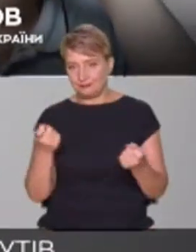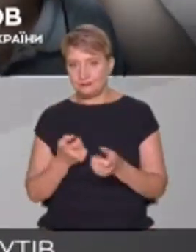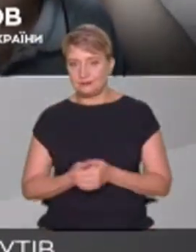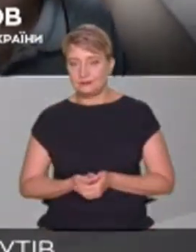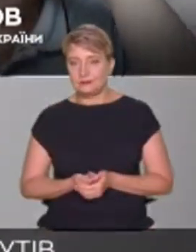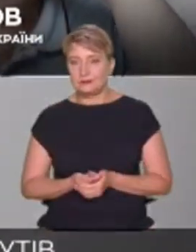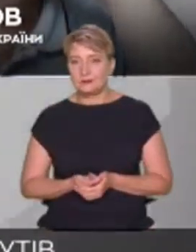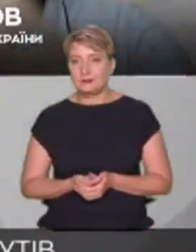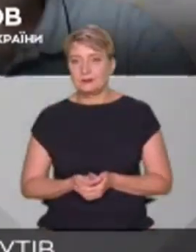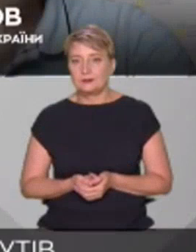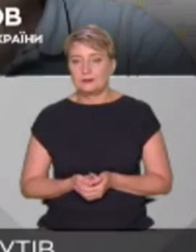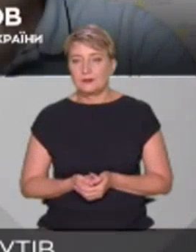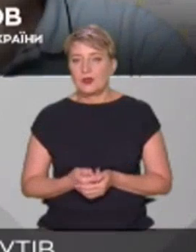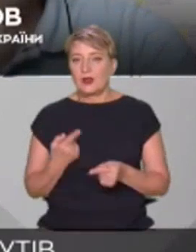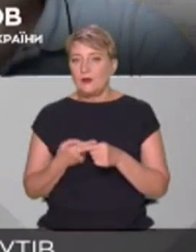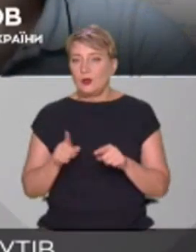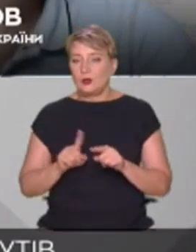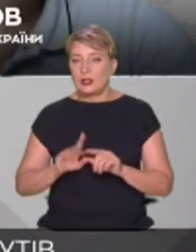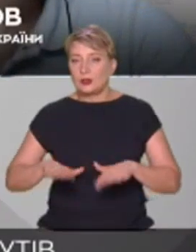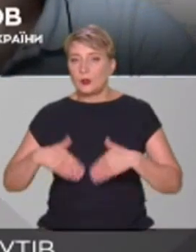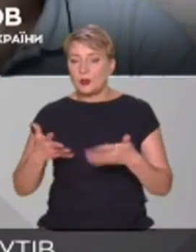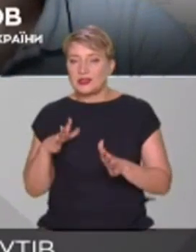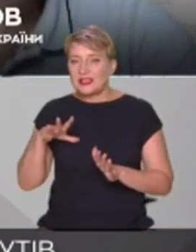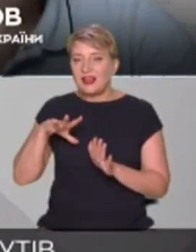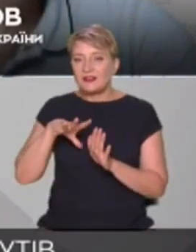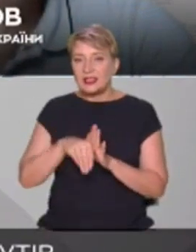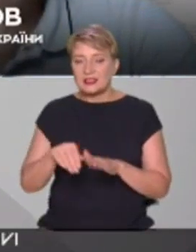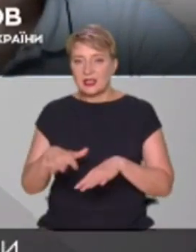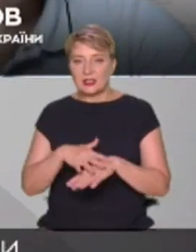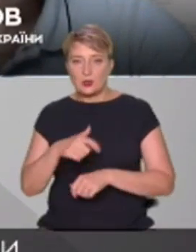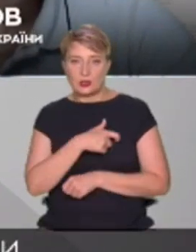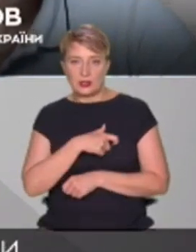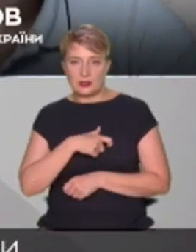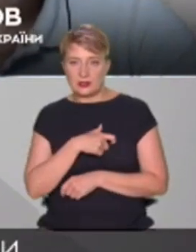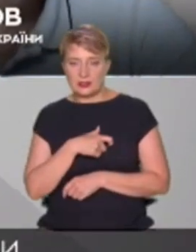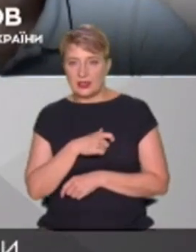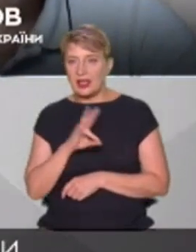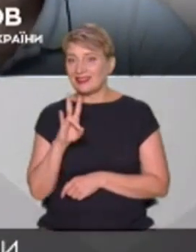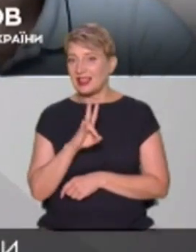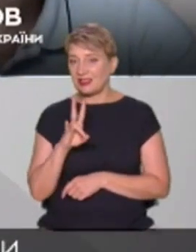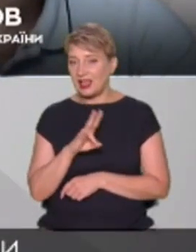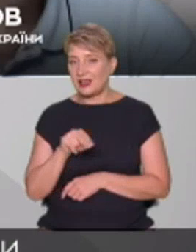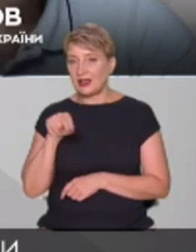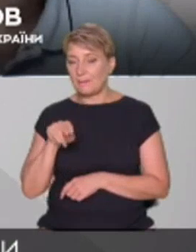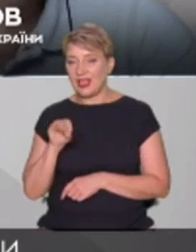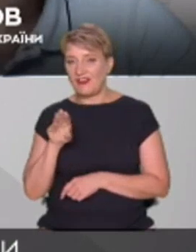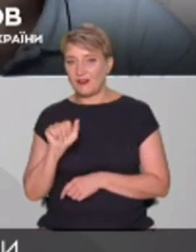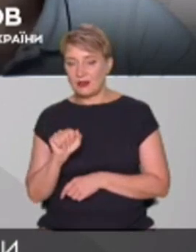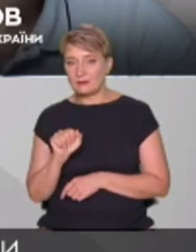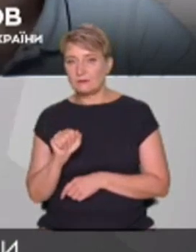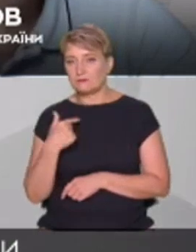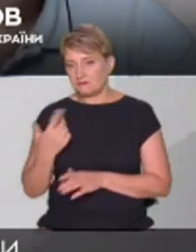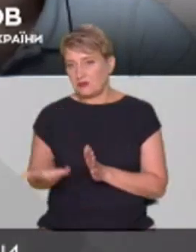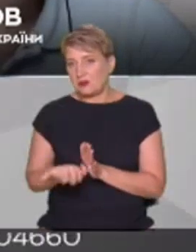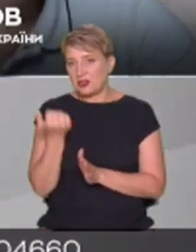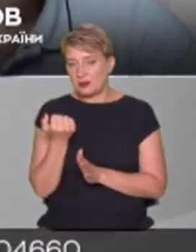цю пропозицію внесла народна депутатка Наталія Піпа, і я, до речі, її підтримую. Це дуже доречна пропозиція.